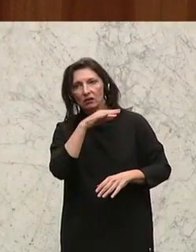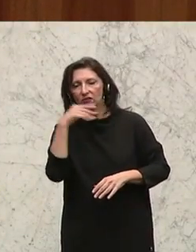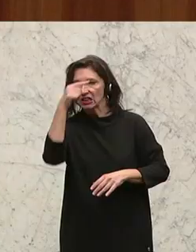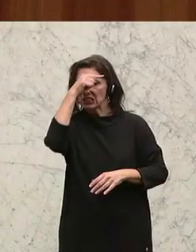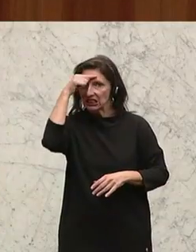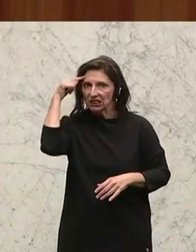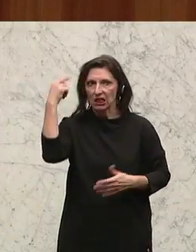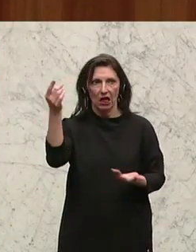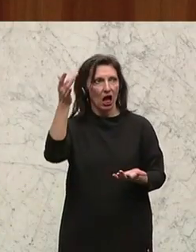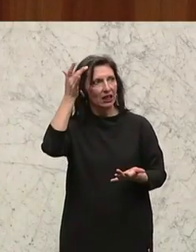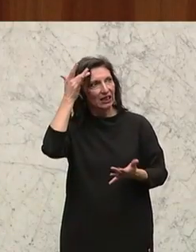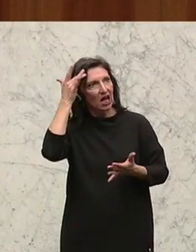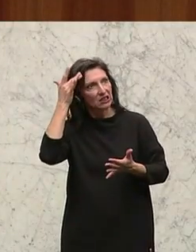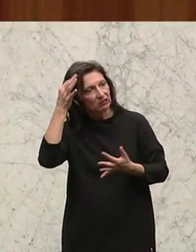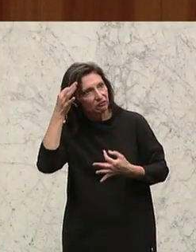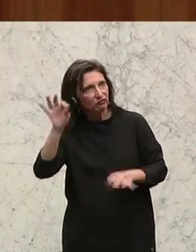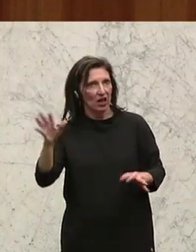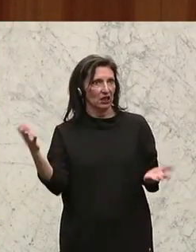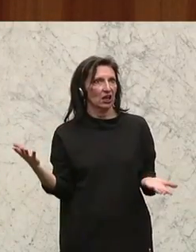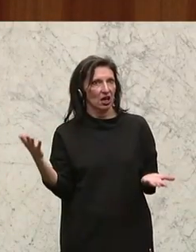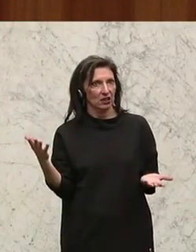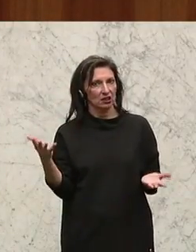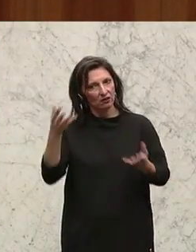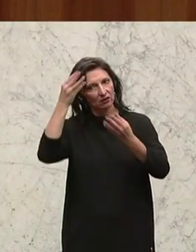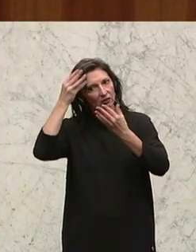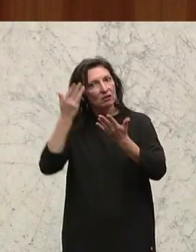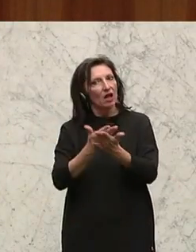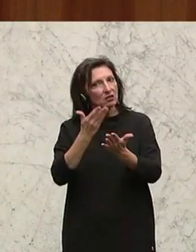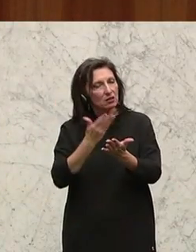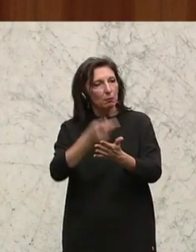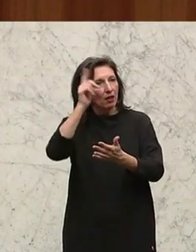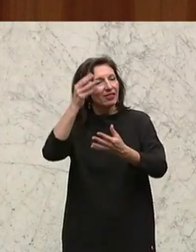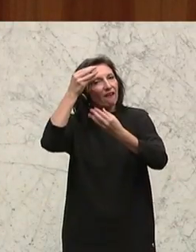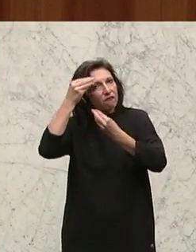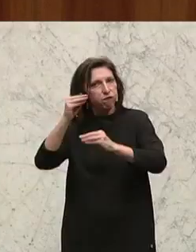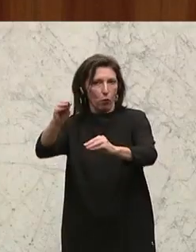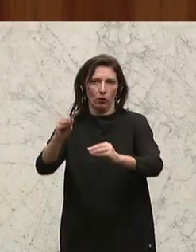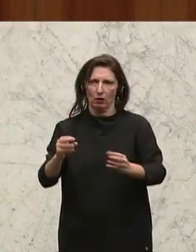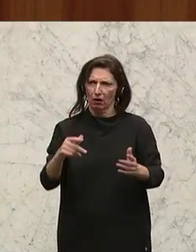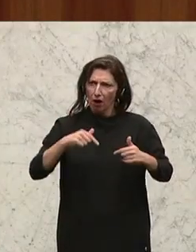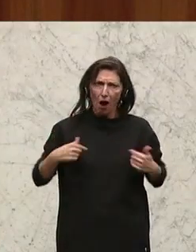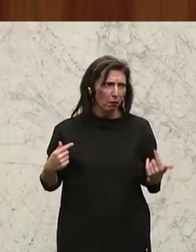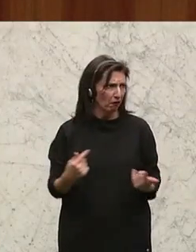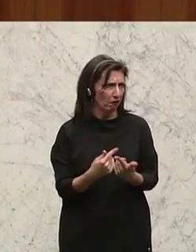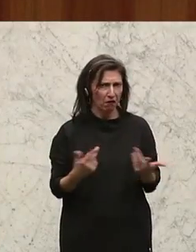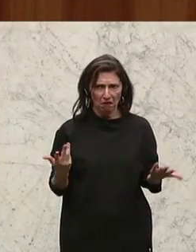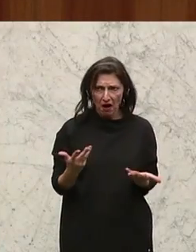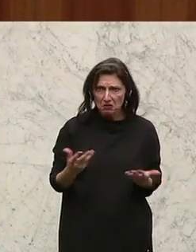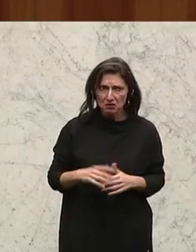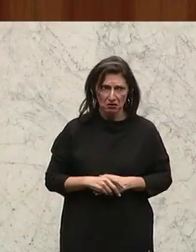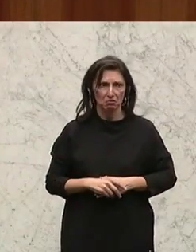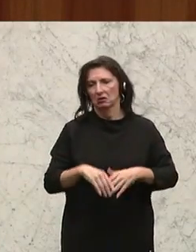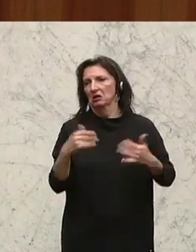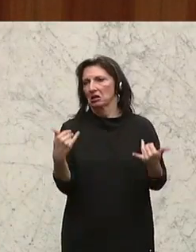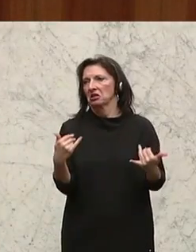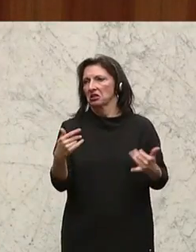geistigen Fähigkeiten, die Tiere eine Würde verlangen. Wir befinden uns aber eher so im Auflauch dessen, was man